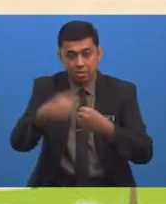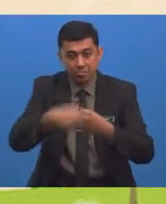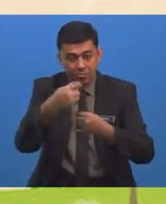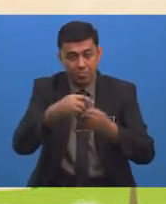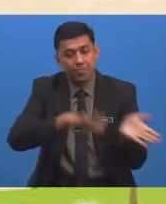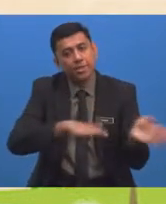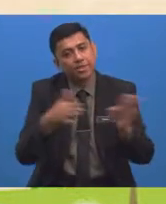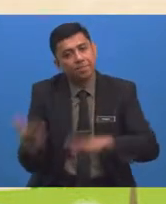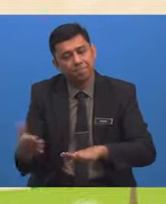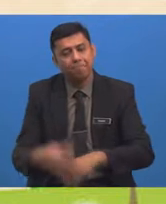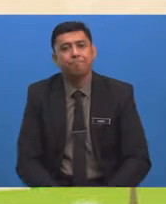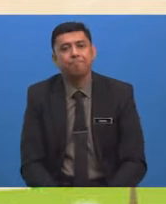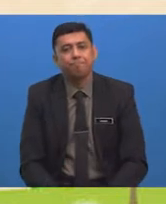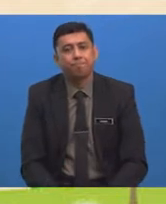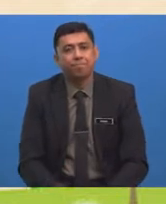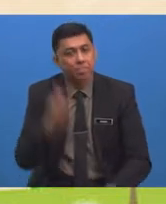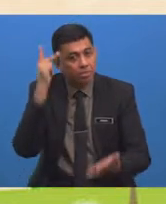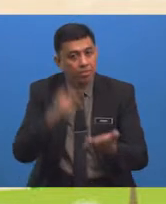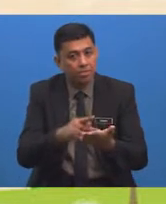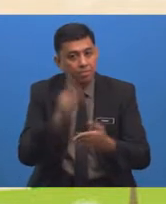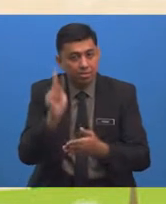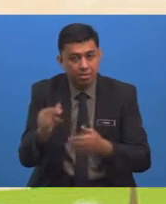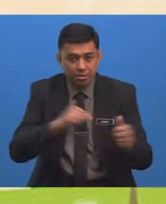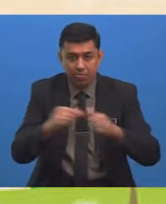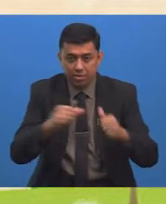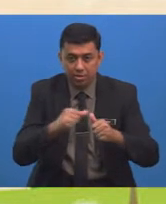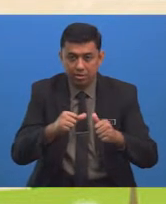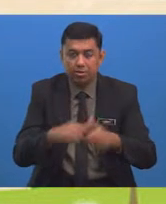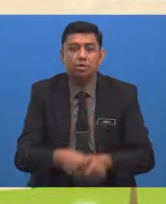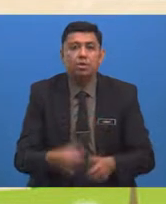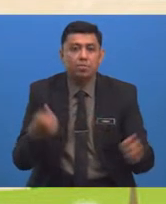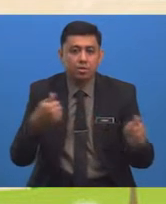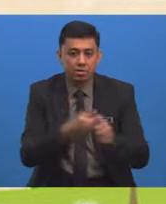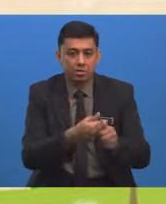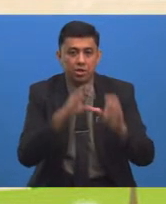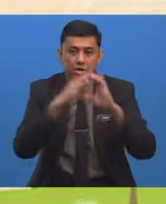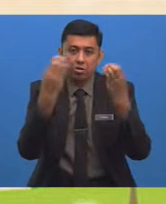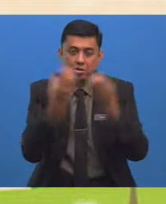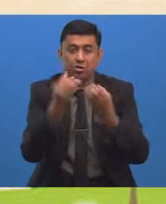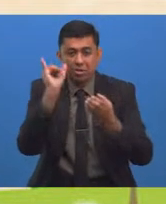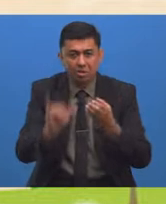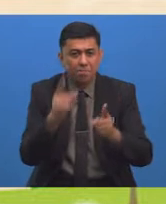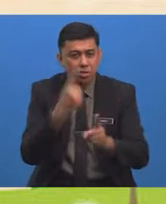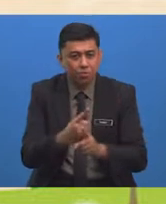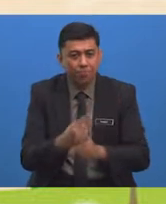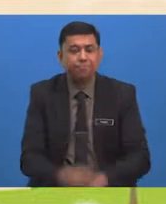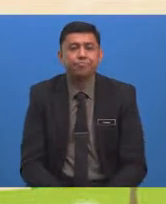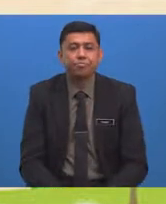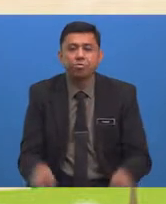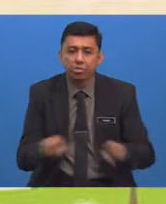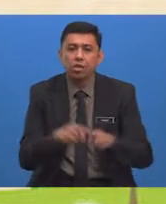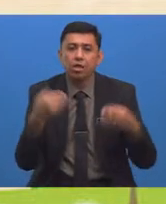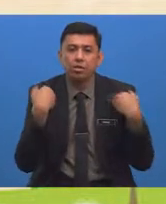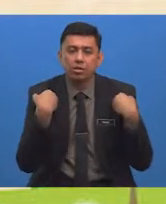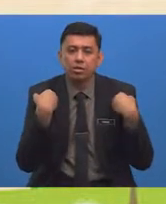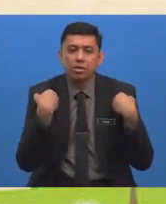Diancam Kepupusan Kenalpasti Aktiviti Berikut Kategori Yang Betul Sama